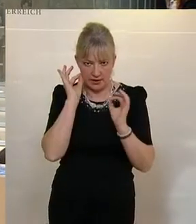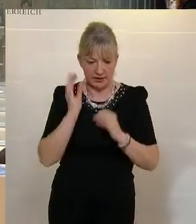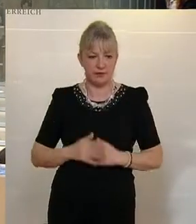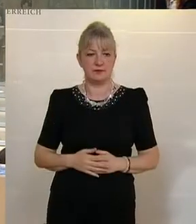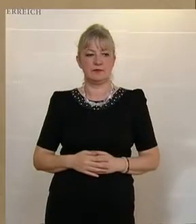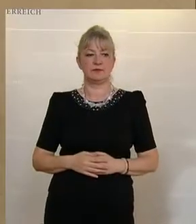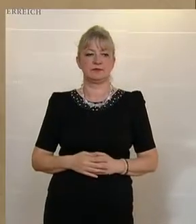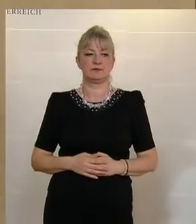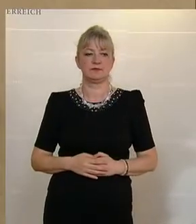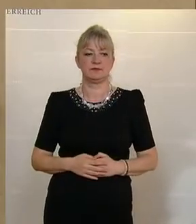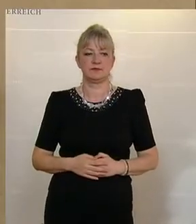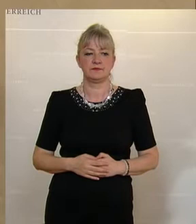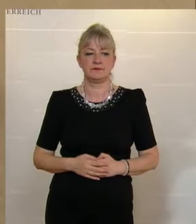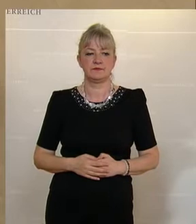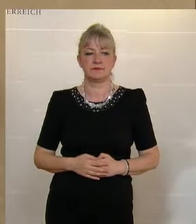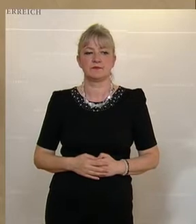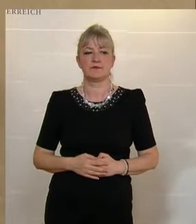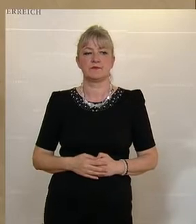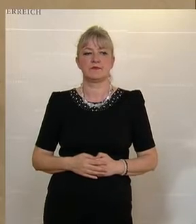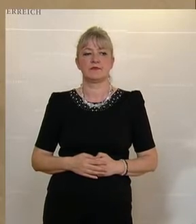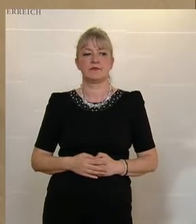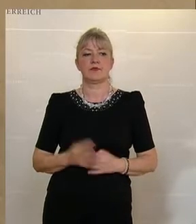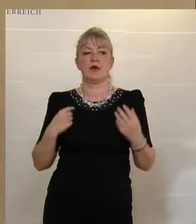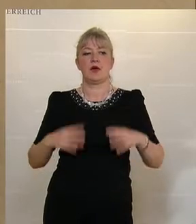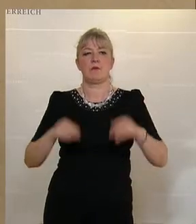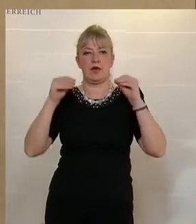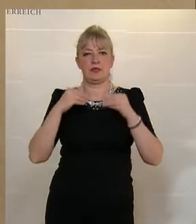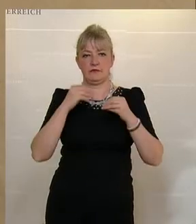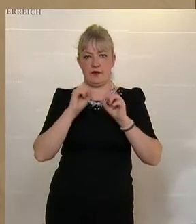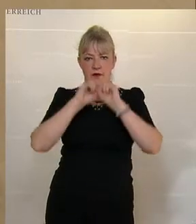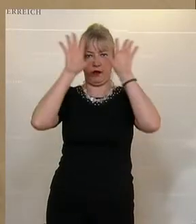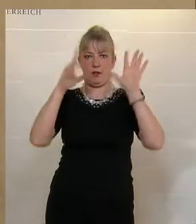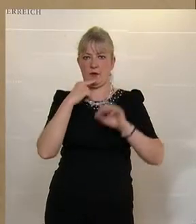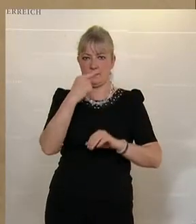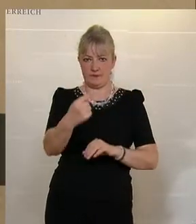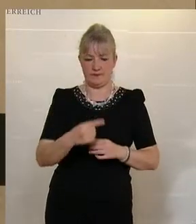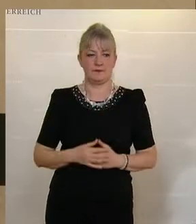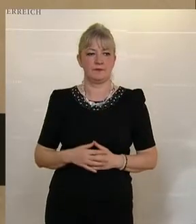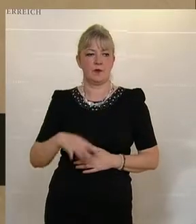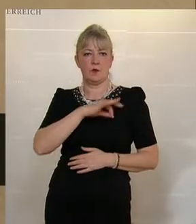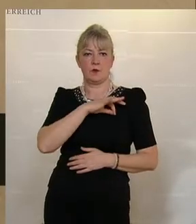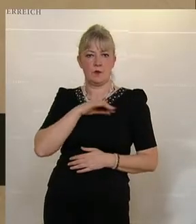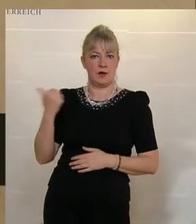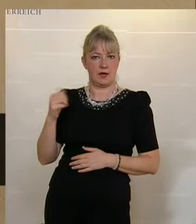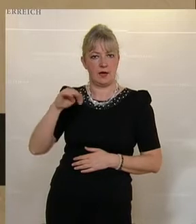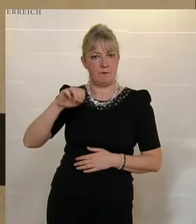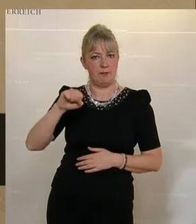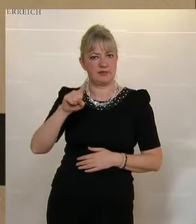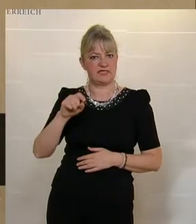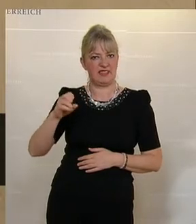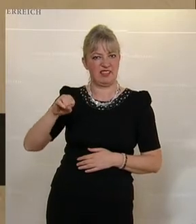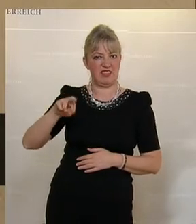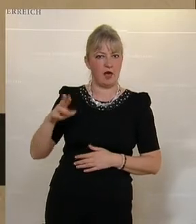Österreicher. Eingangs darf ich klarstellen, und der Kollege Marznetter hatte schon